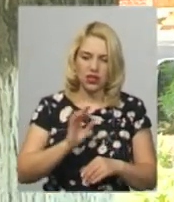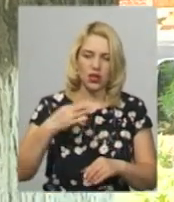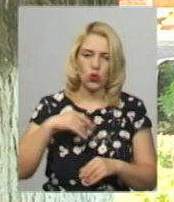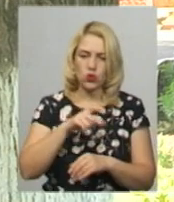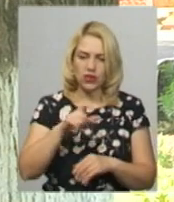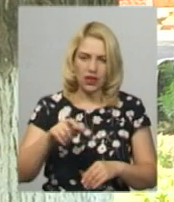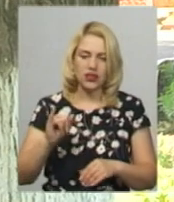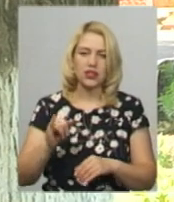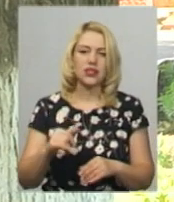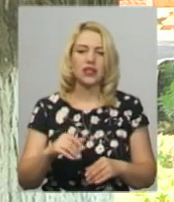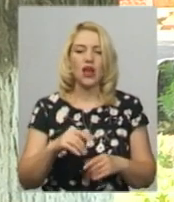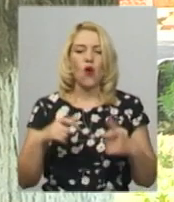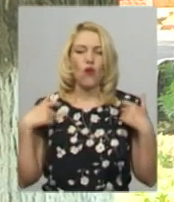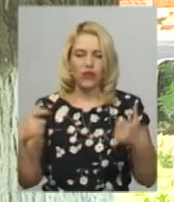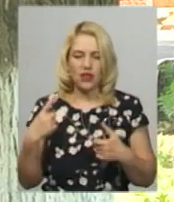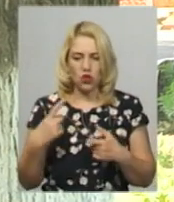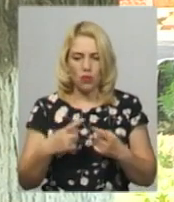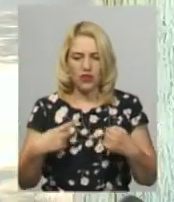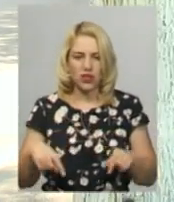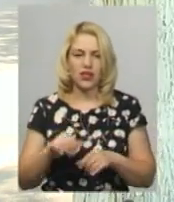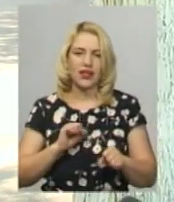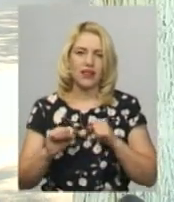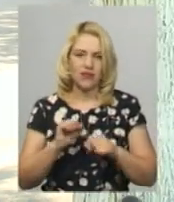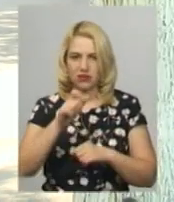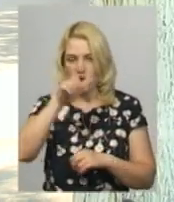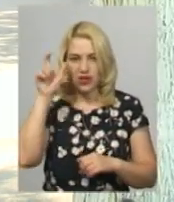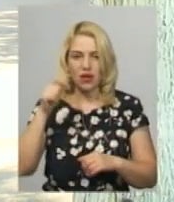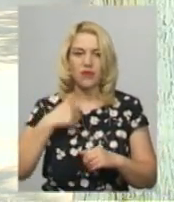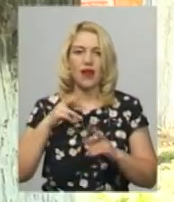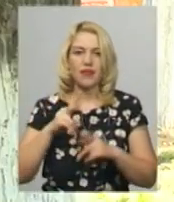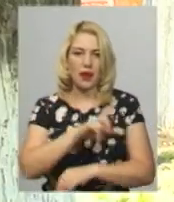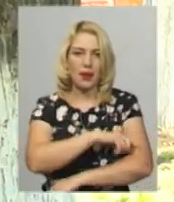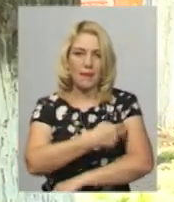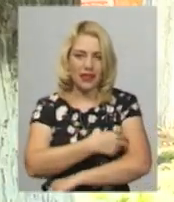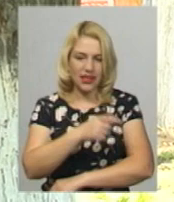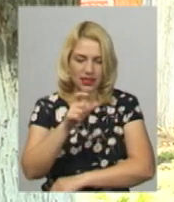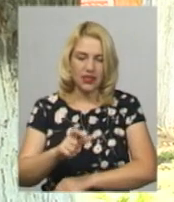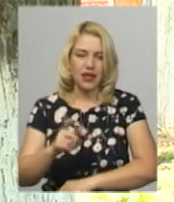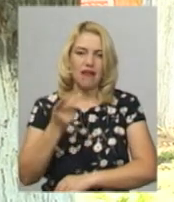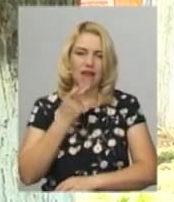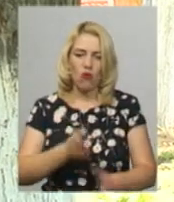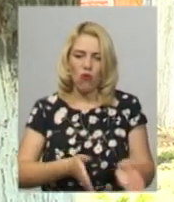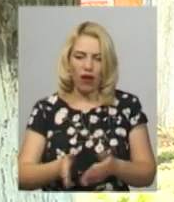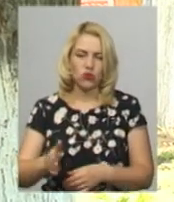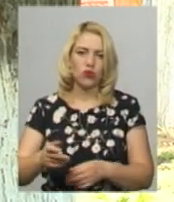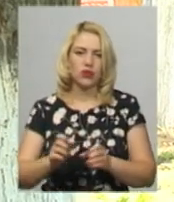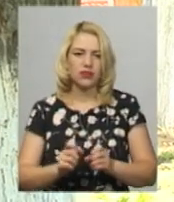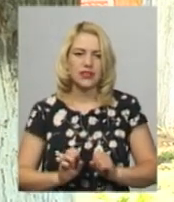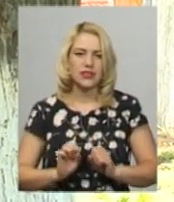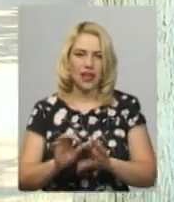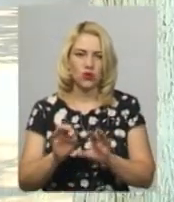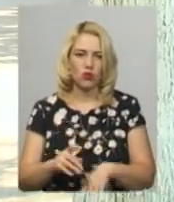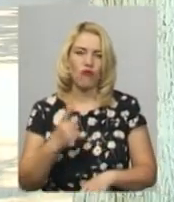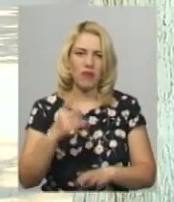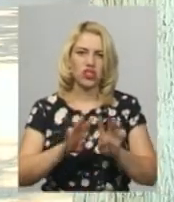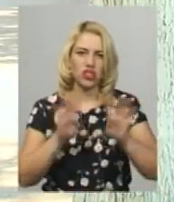офіцери першого факультету, і також керівництво академії. Я як медик регулярно здаю в перших рядах.